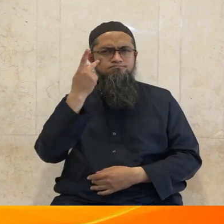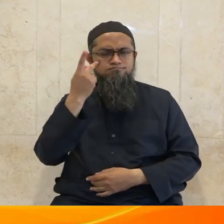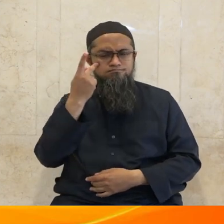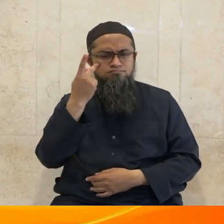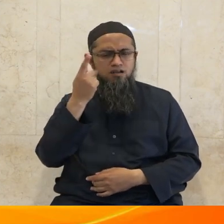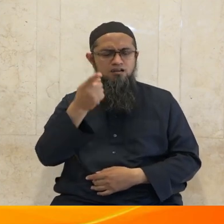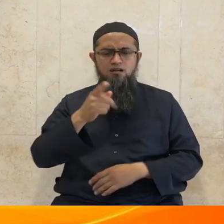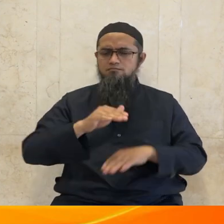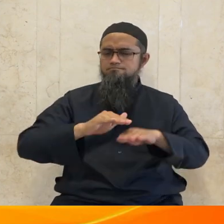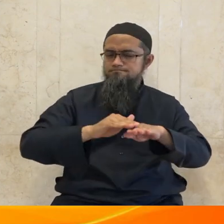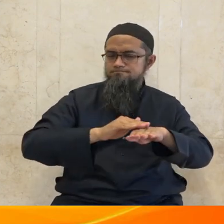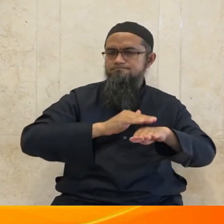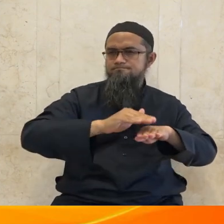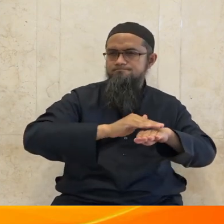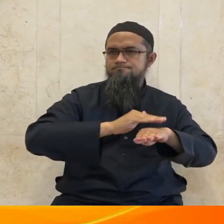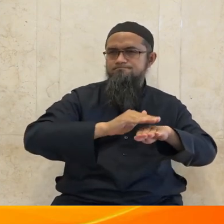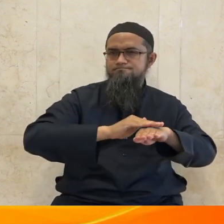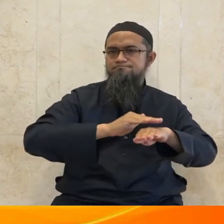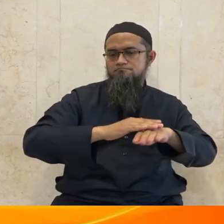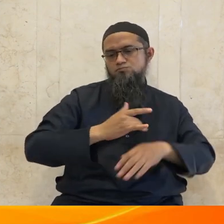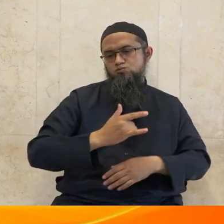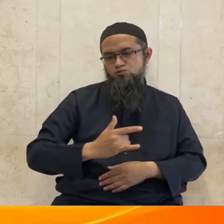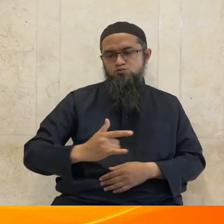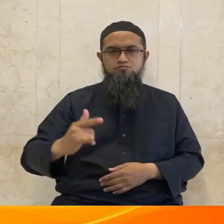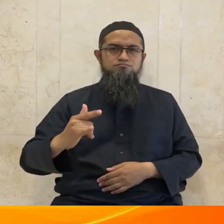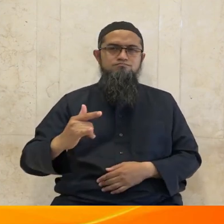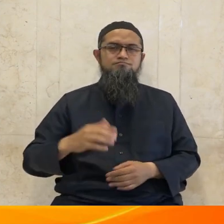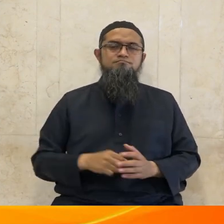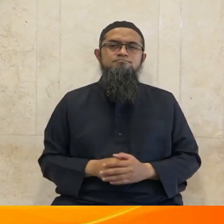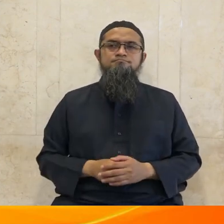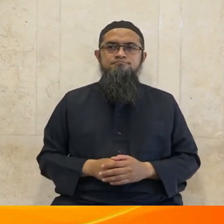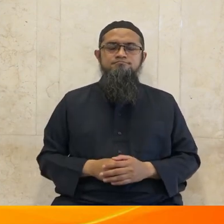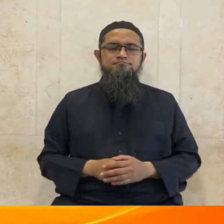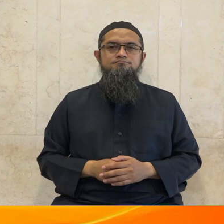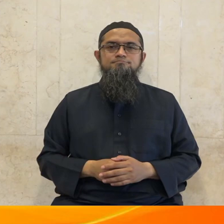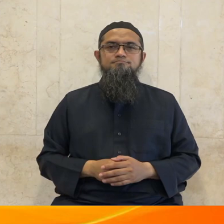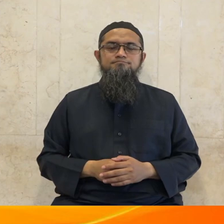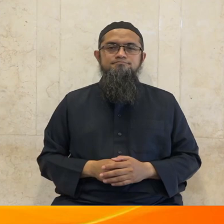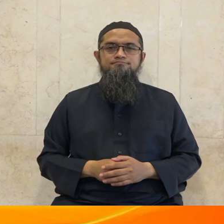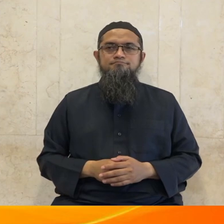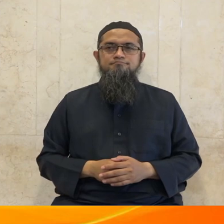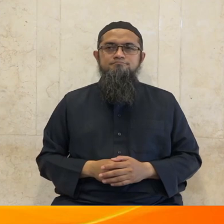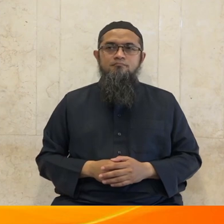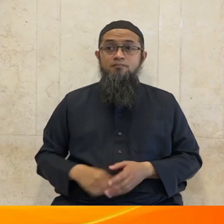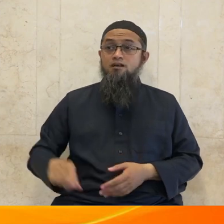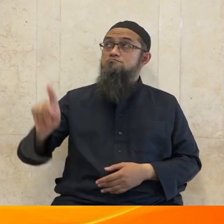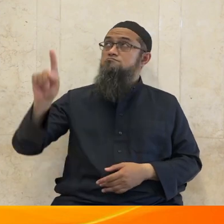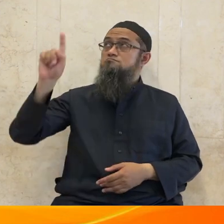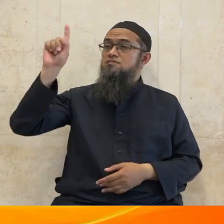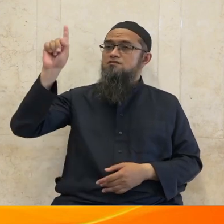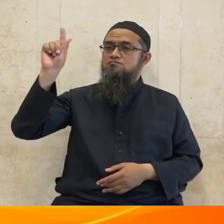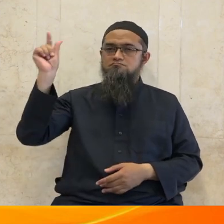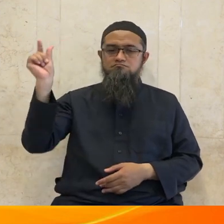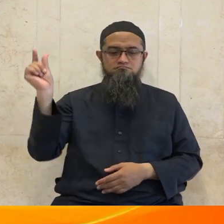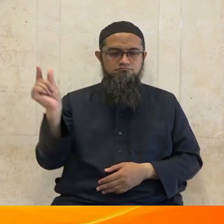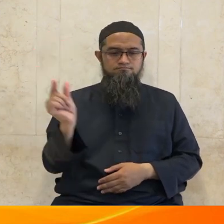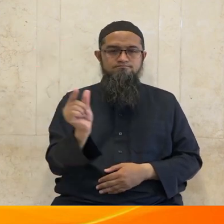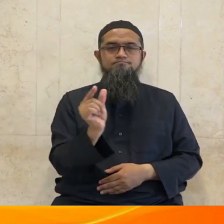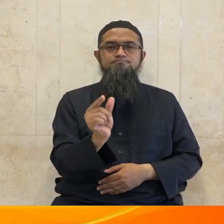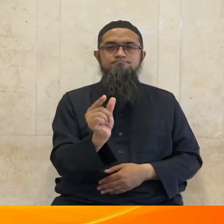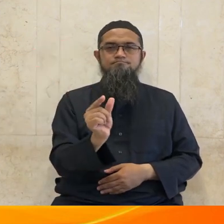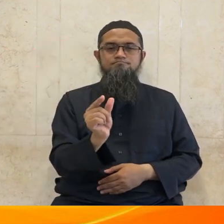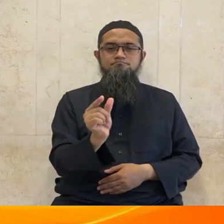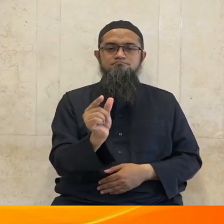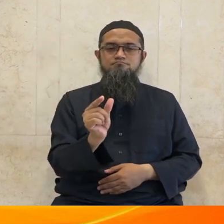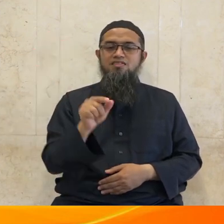kelestariannya dengan sebaik-baiknya hubungan dengan hal itu Allah subhanahu wa ta'ala juga memberi